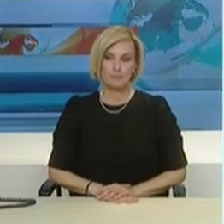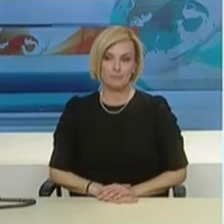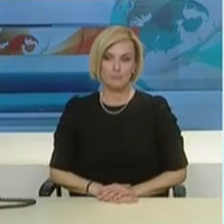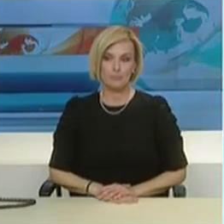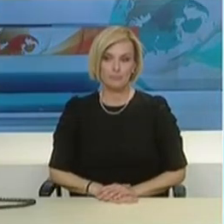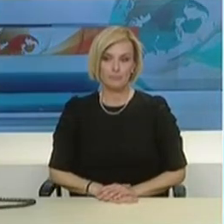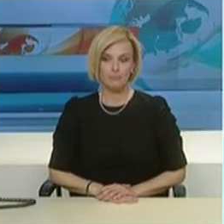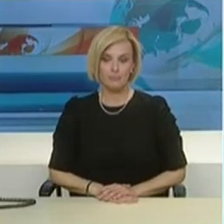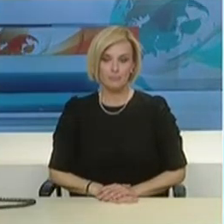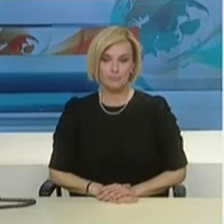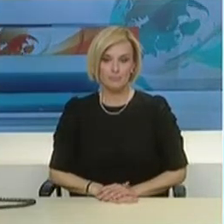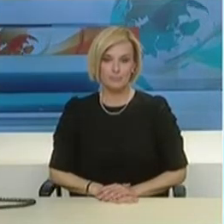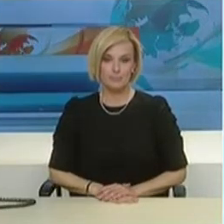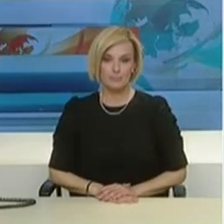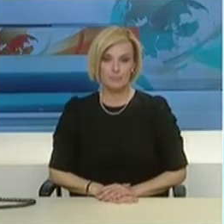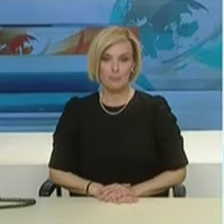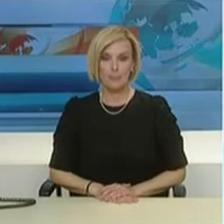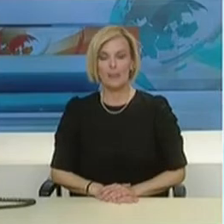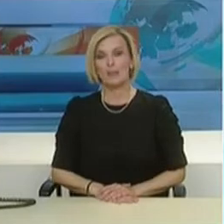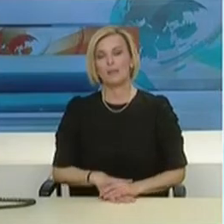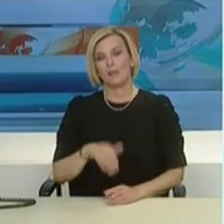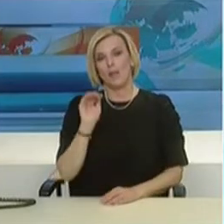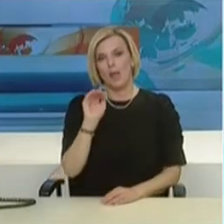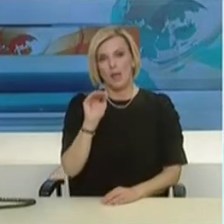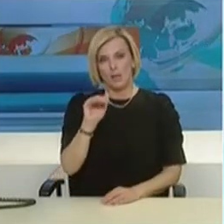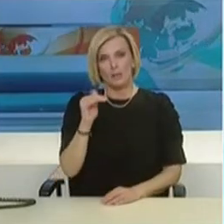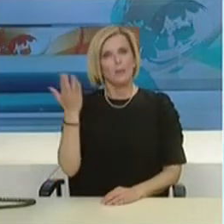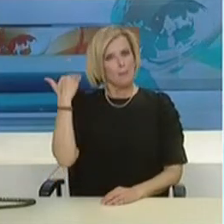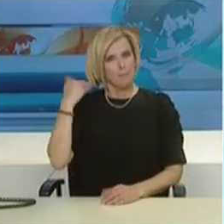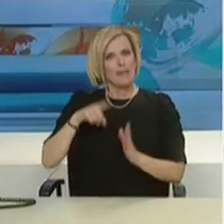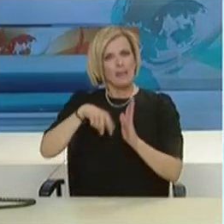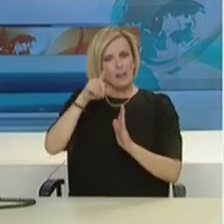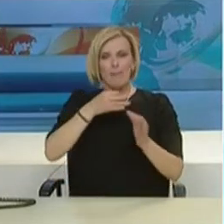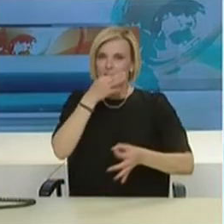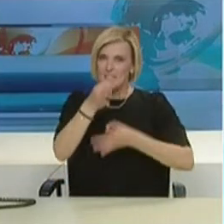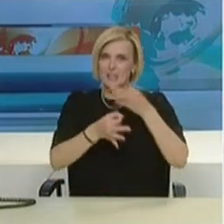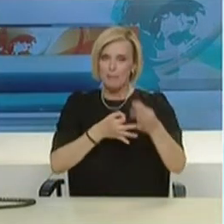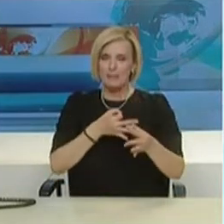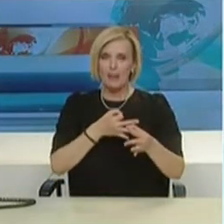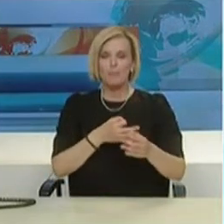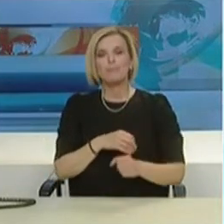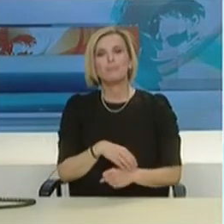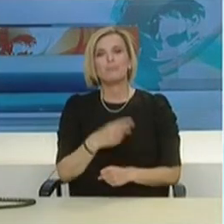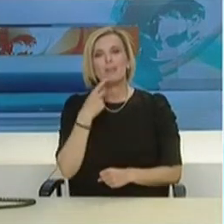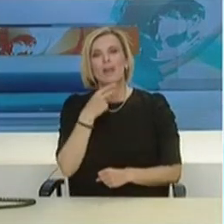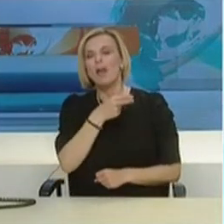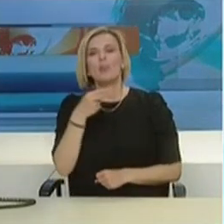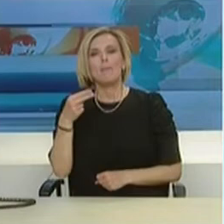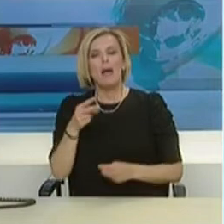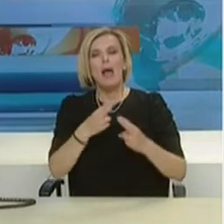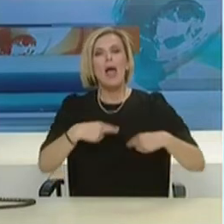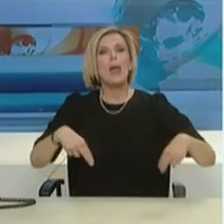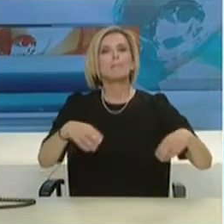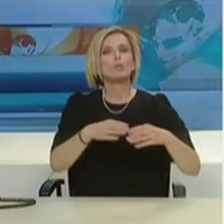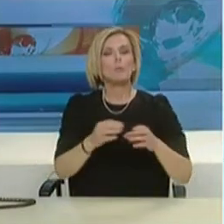Ο κύριος Μεγκής. Κύριε Καθαλήδα, μας είχατε προειδεάσει και προημερών για αυτόν τον αλγόριθμο από την επιτροπή του κύριου Γαργαλιάνου.